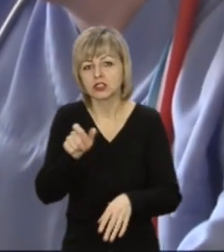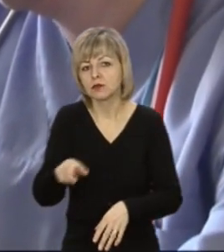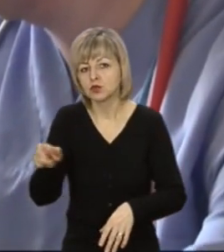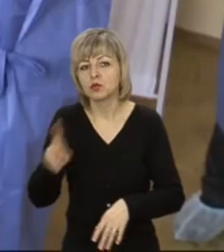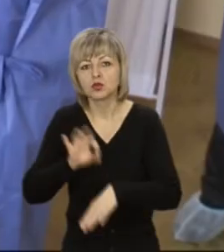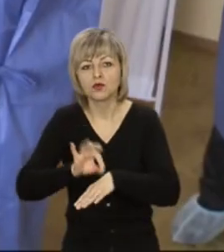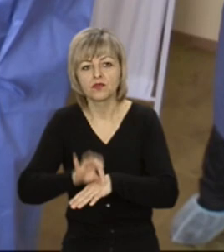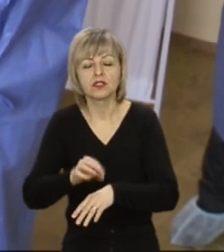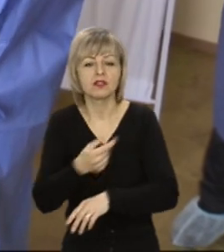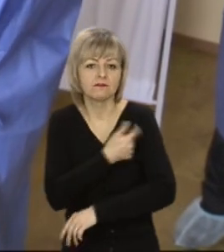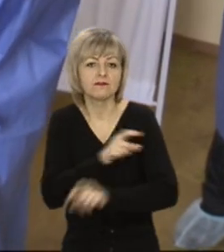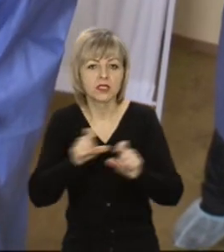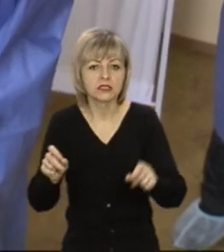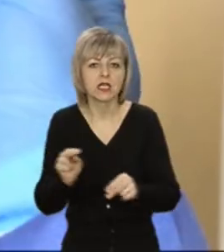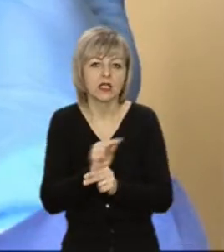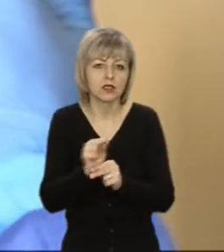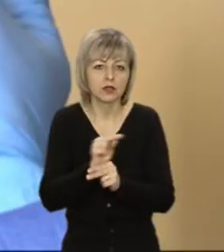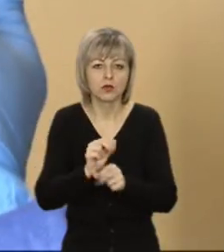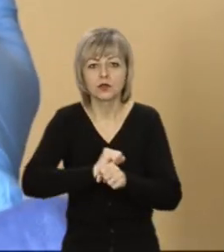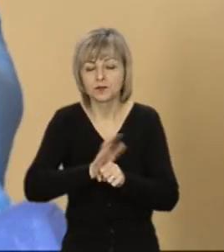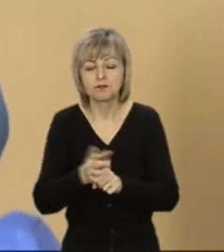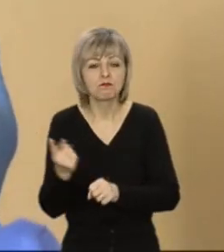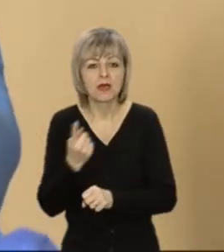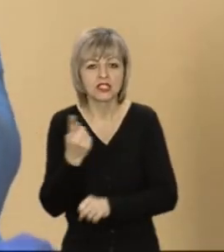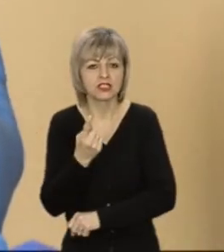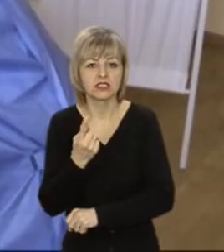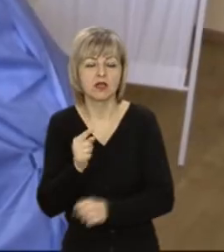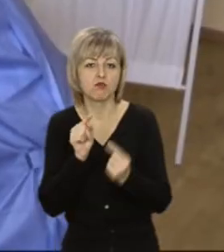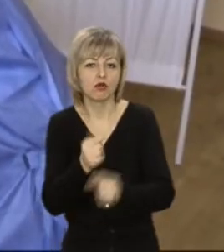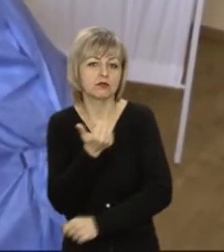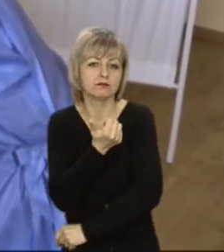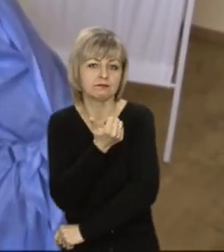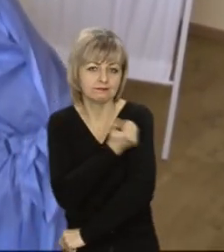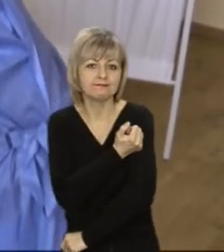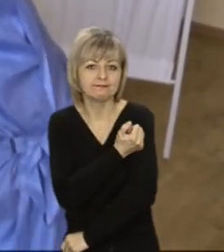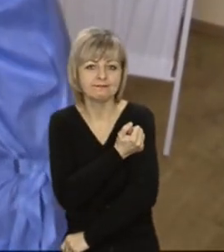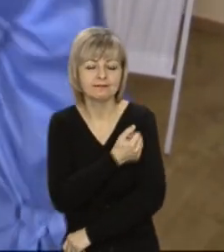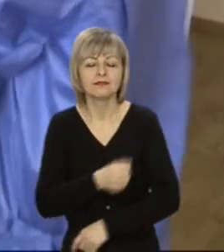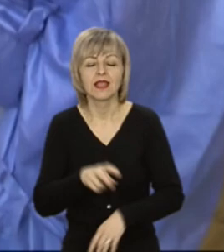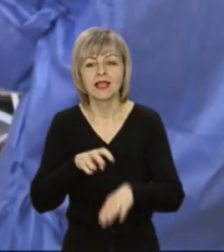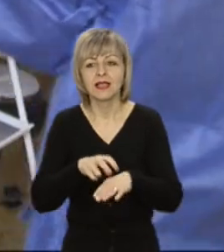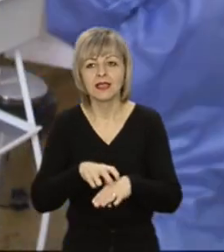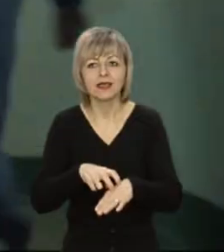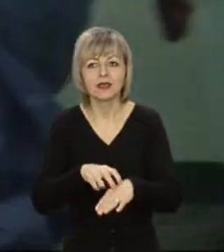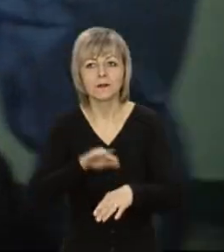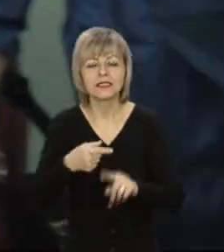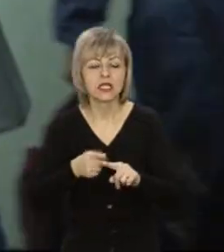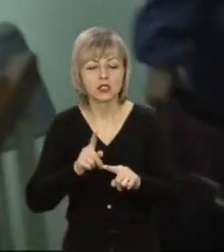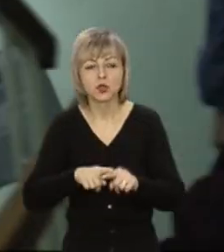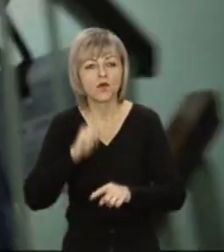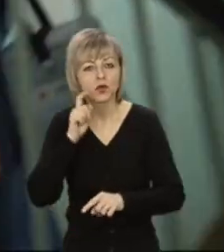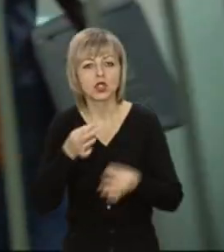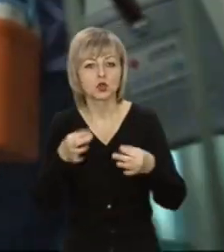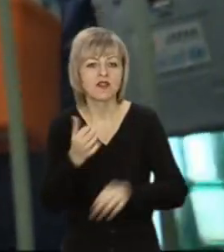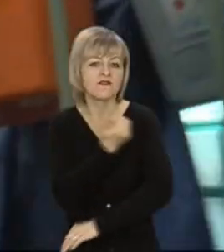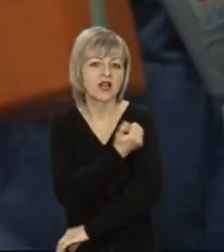ковідних госпіталях, борються з наслідками пандемії. Перший від ковіду в області щепився лікар-пульмонолог Олег Яковенко. Після цього в Україні